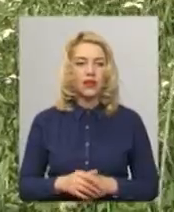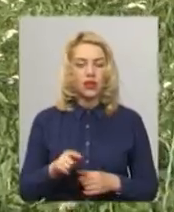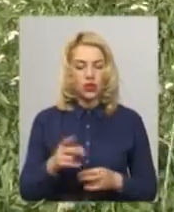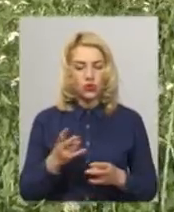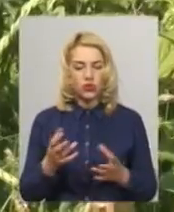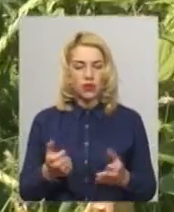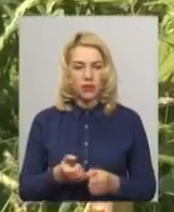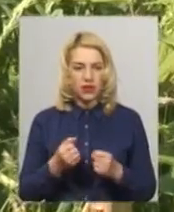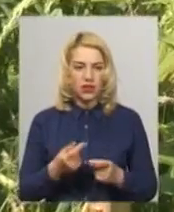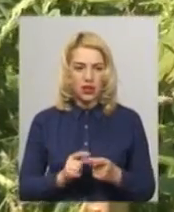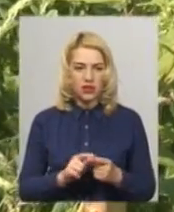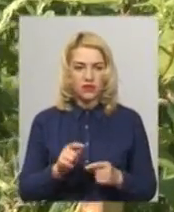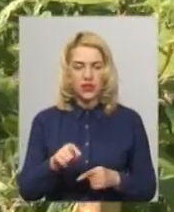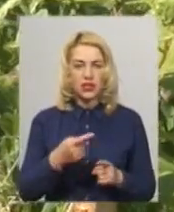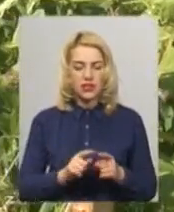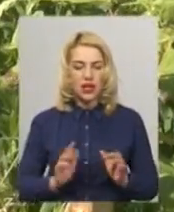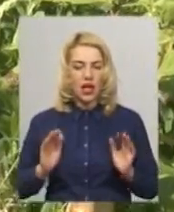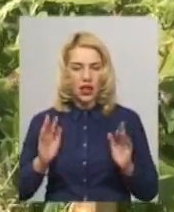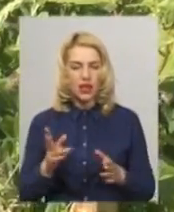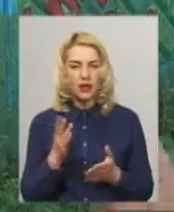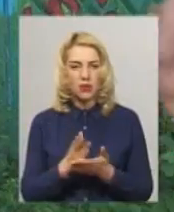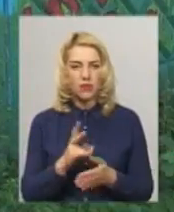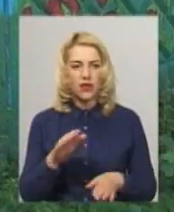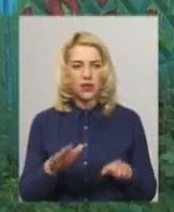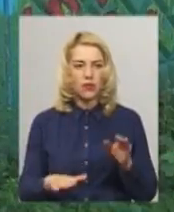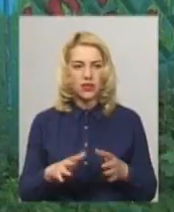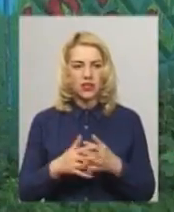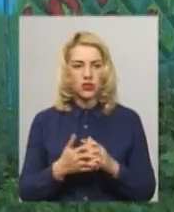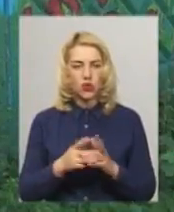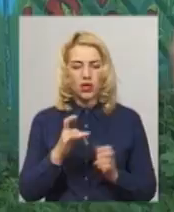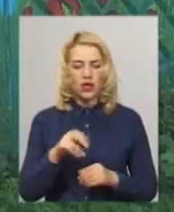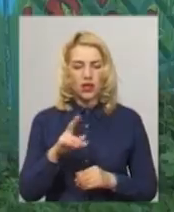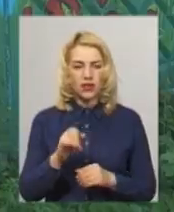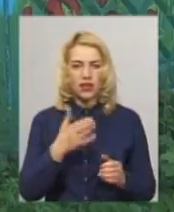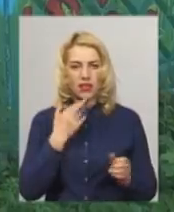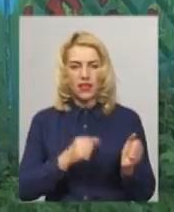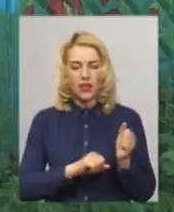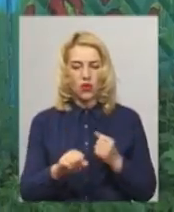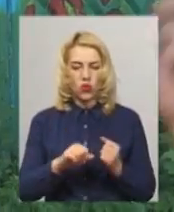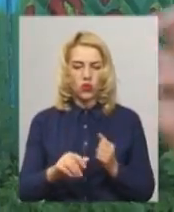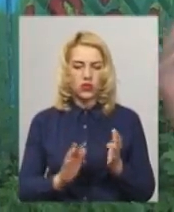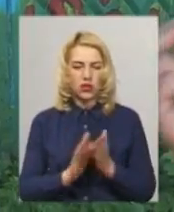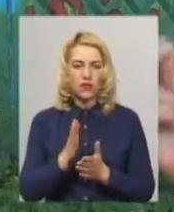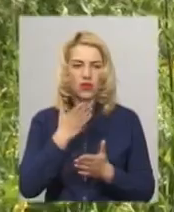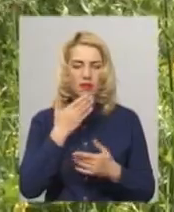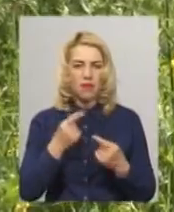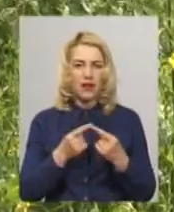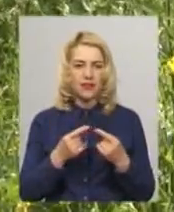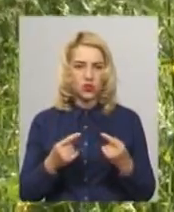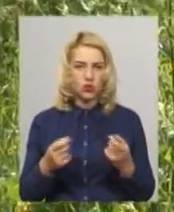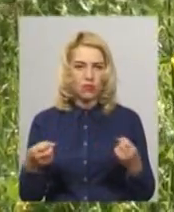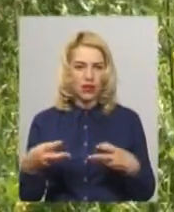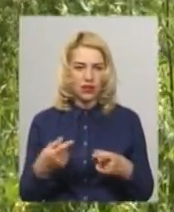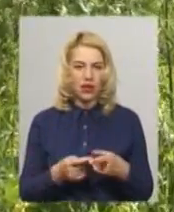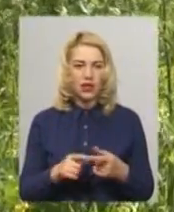перебуває на балансі сільської ради. За словами сільського голови Віталія Осядлого, не косить траву, бо не має відповідного інструменту. Додає, цю